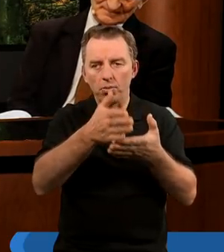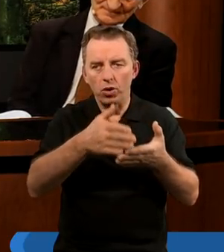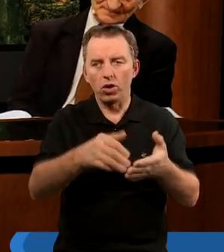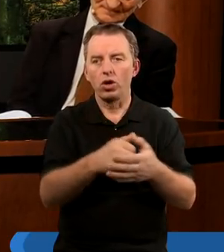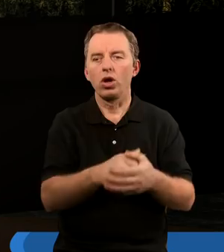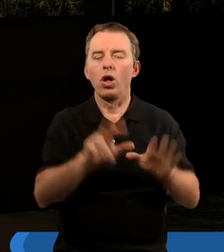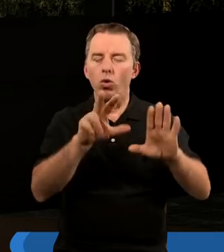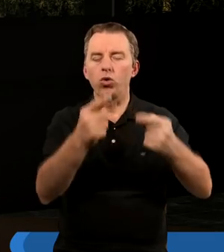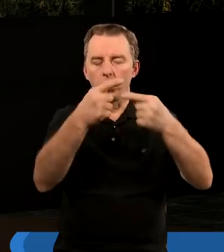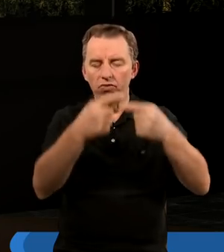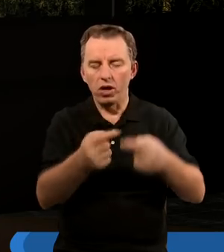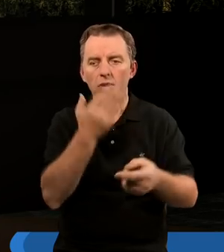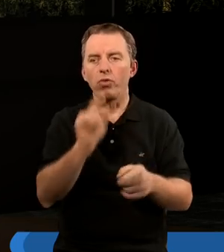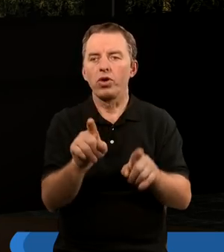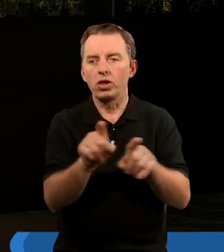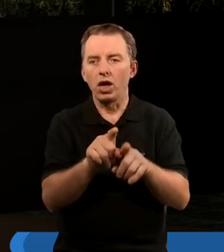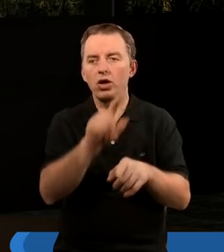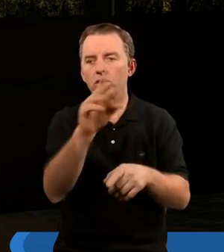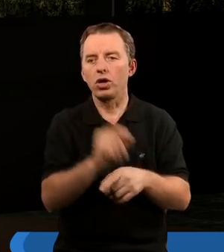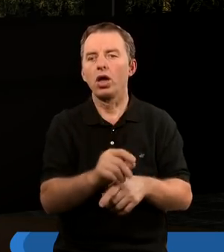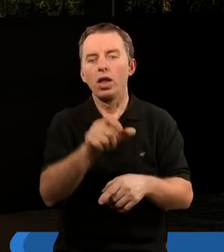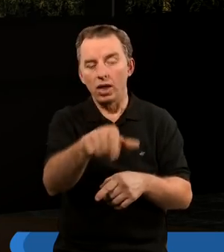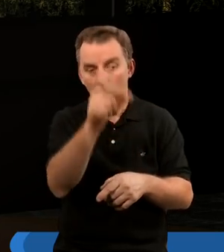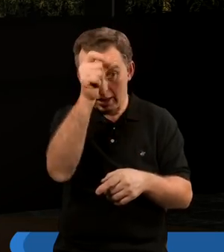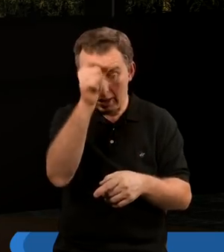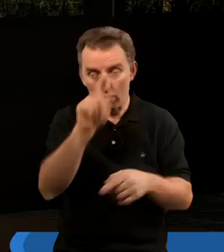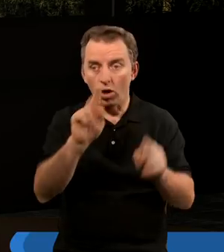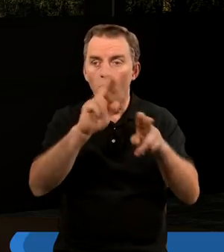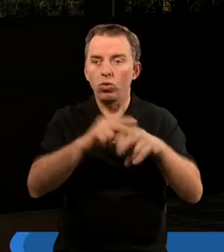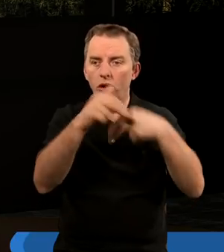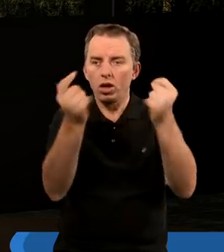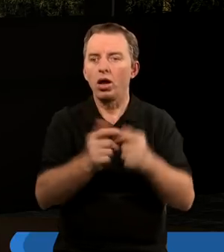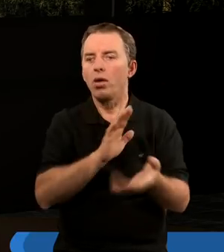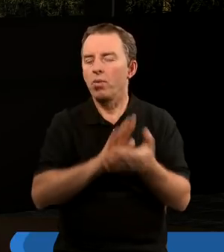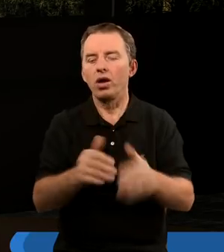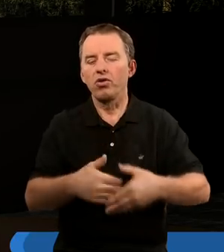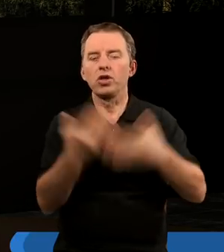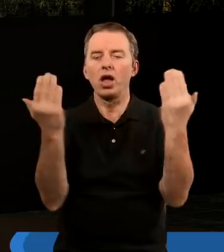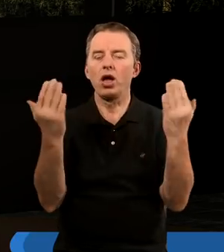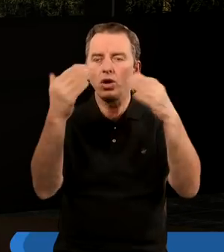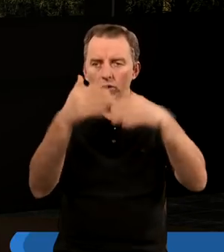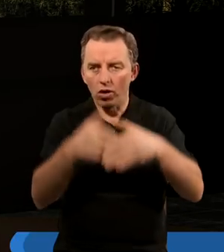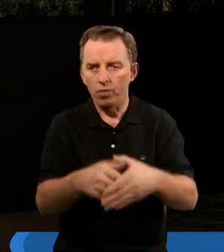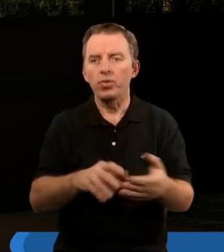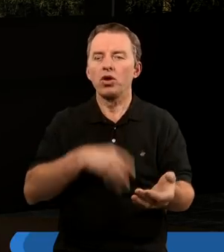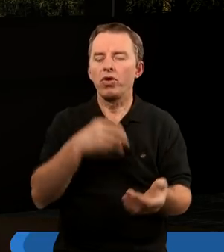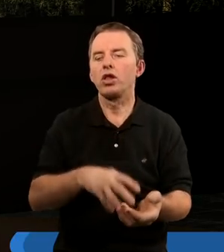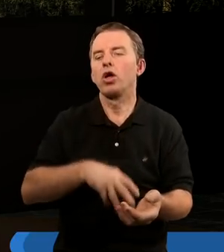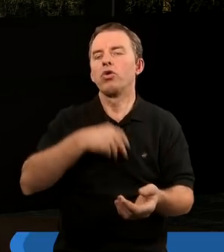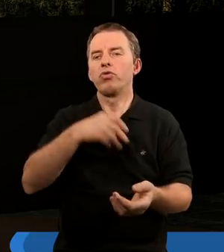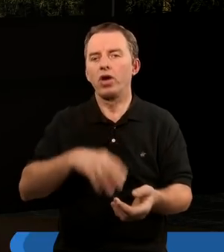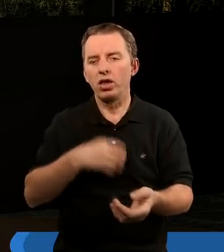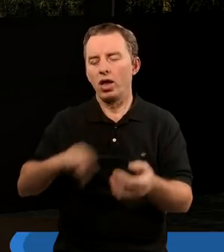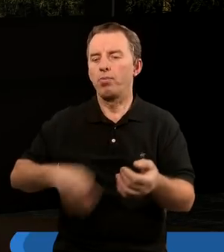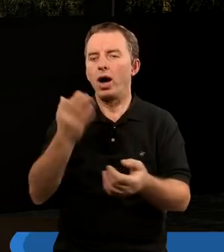ósmy werset mówi też, że te istoty, które tam są, bez odpoczynku, dniem i nocą mówią, święty, święty,